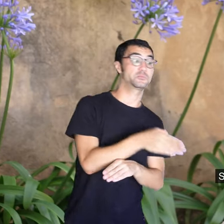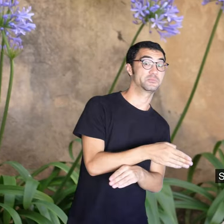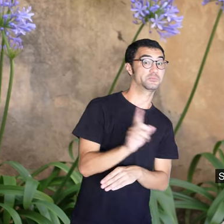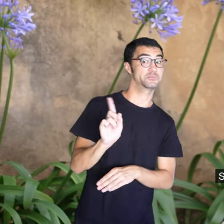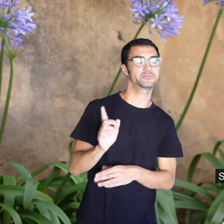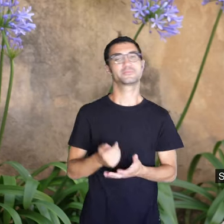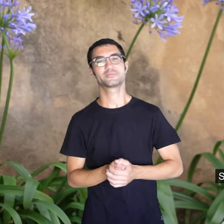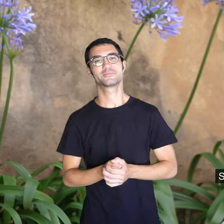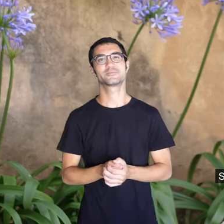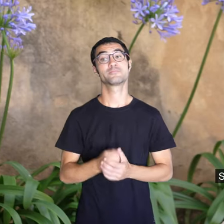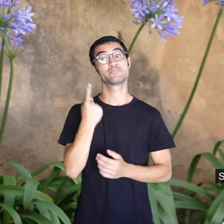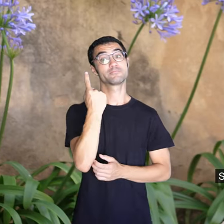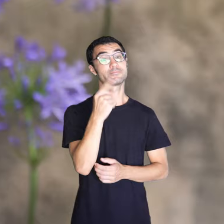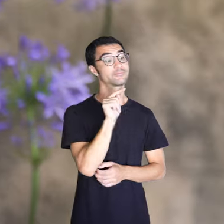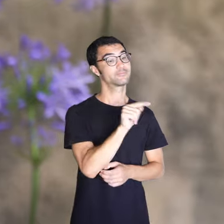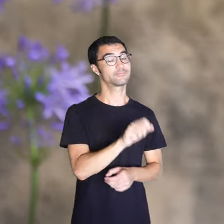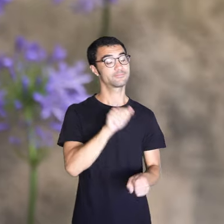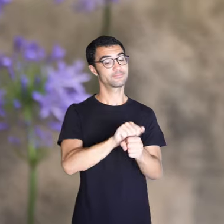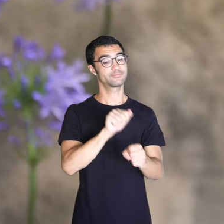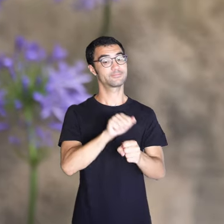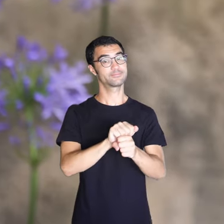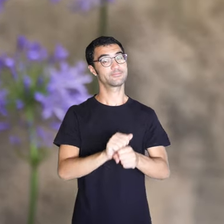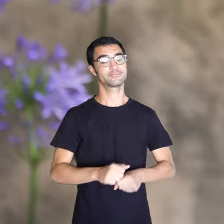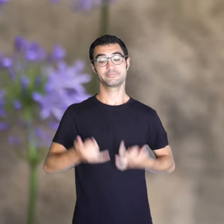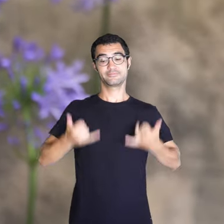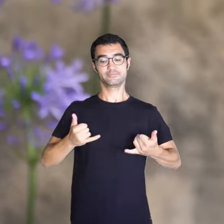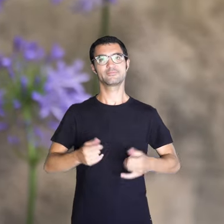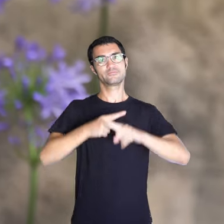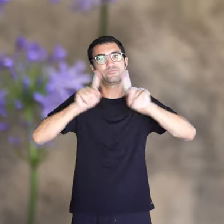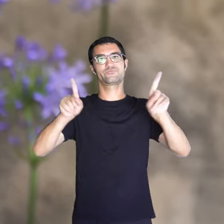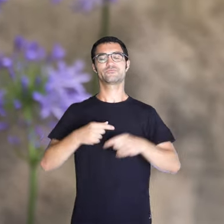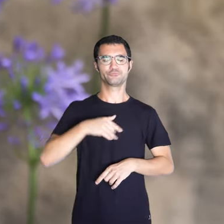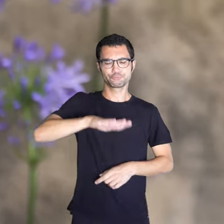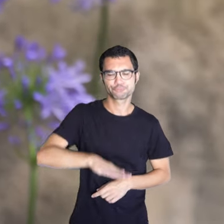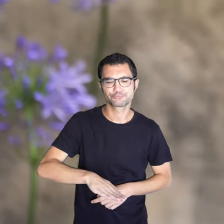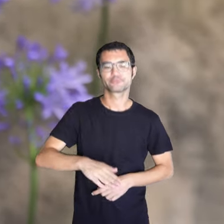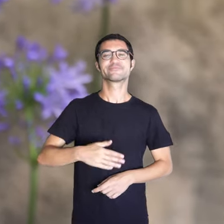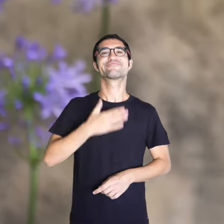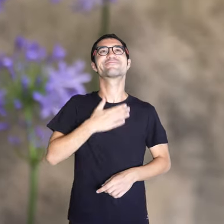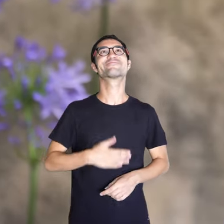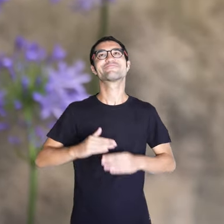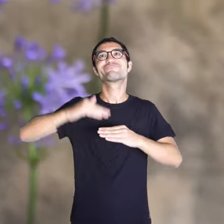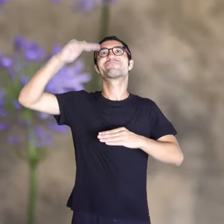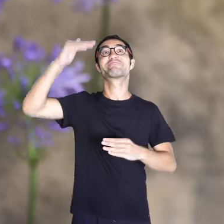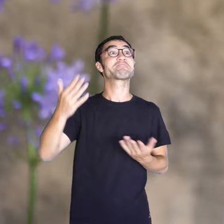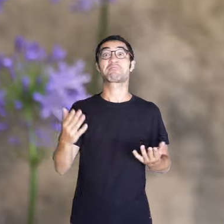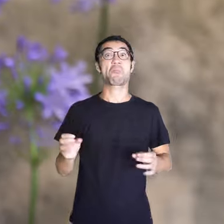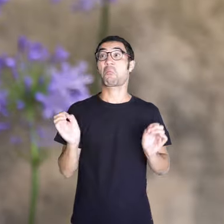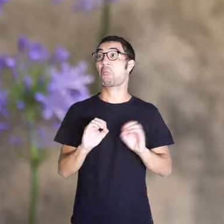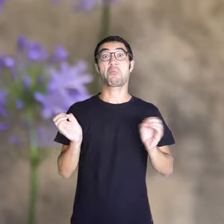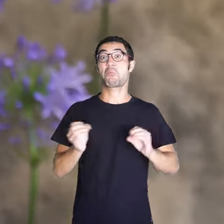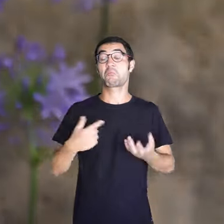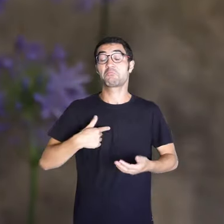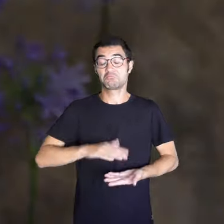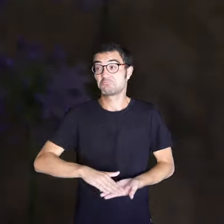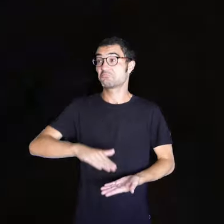primer era el primer, no és com ara. Què volia ser? Jo no volia ser res. El que vaig haver de fer,